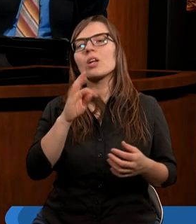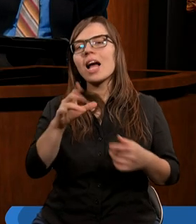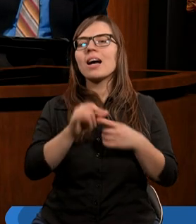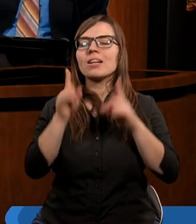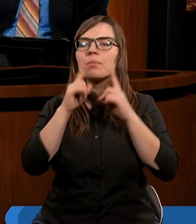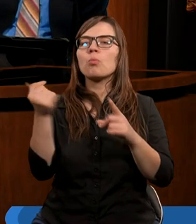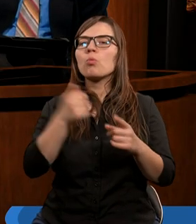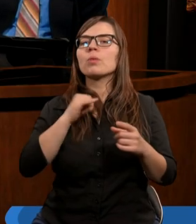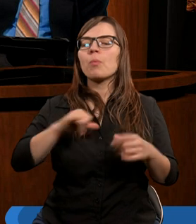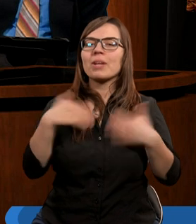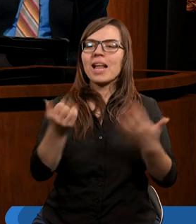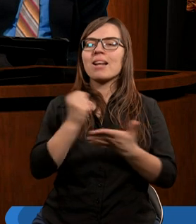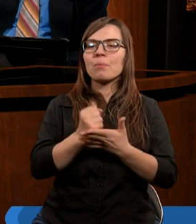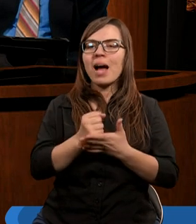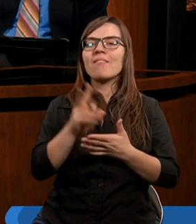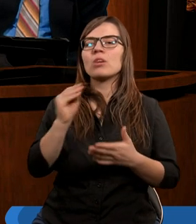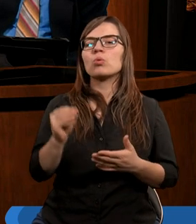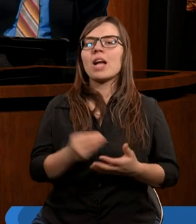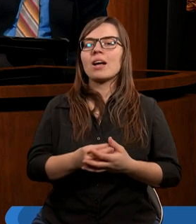my sobie też dać sprawę, że